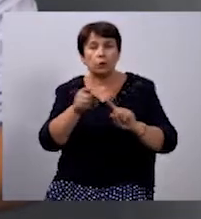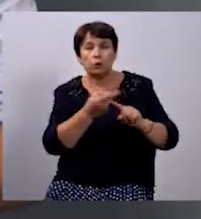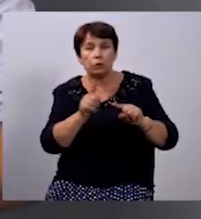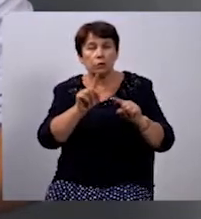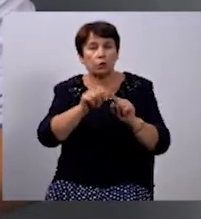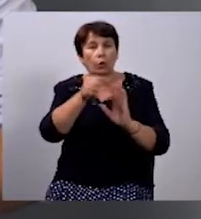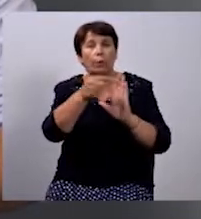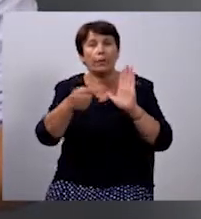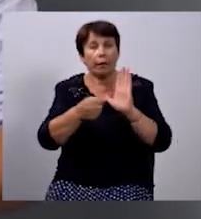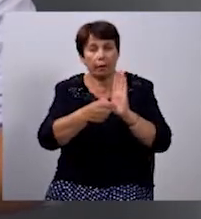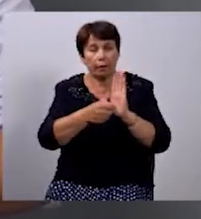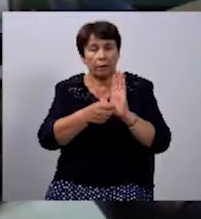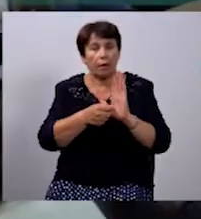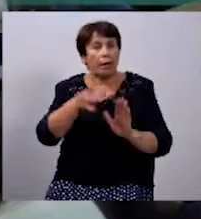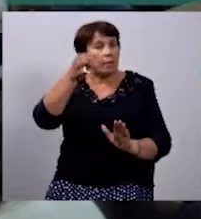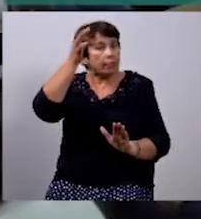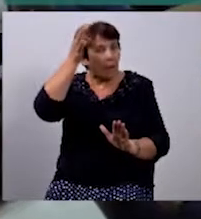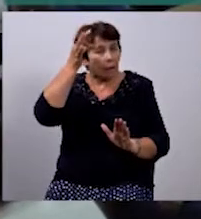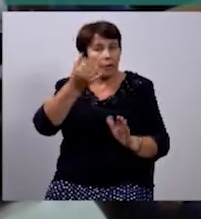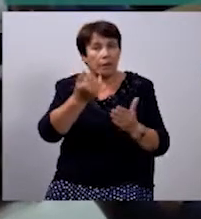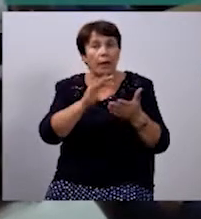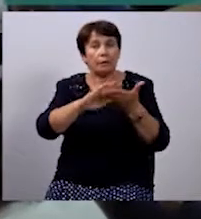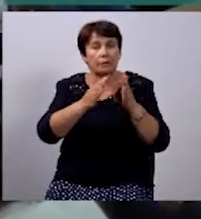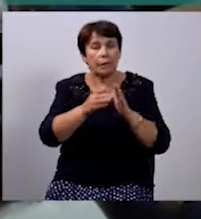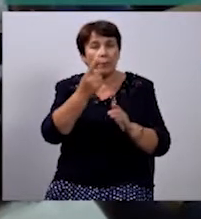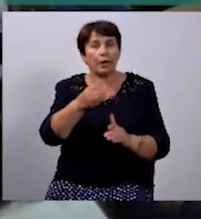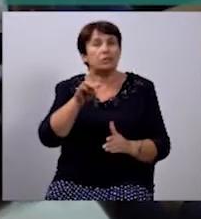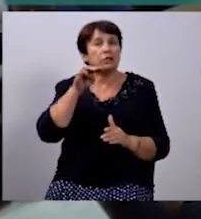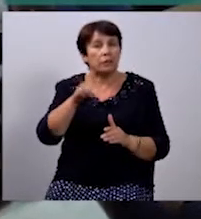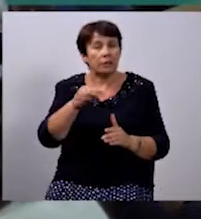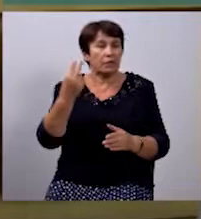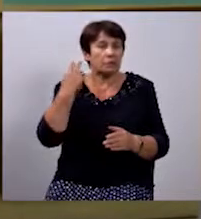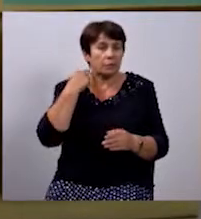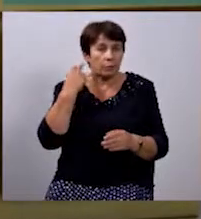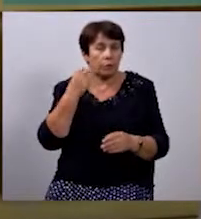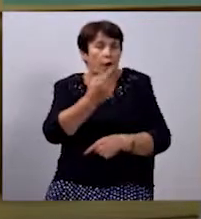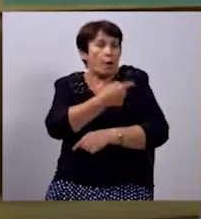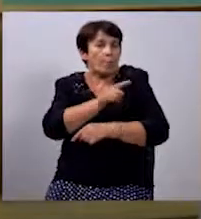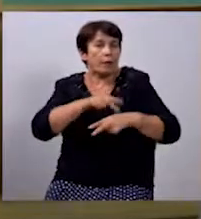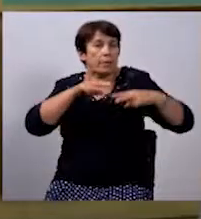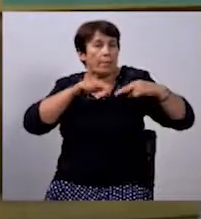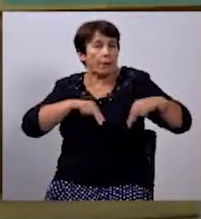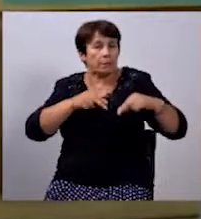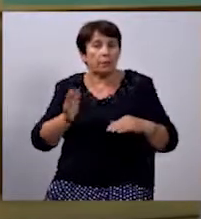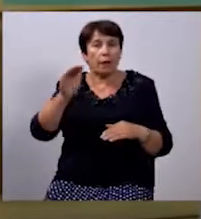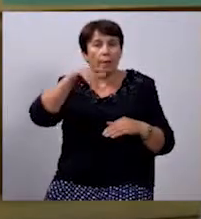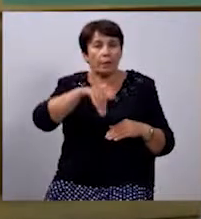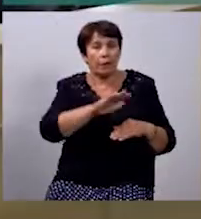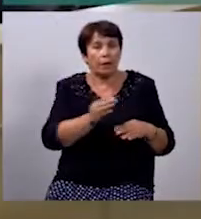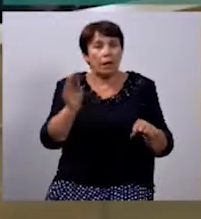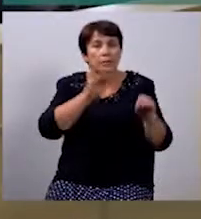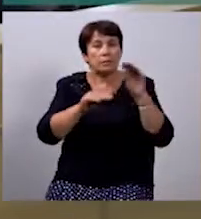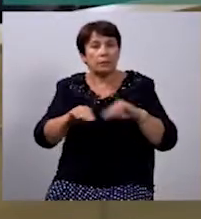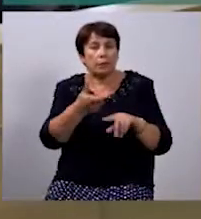цього питання. Нагадаю, станом на 1 травня заборгованість медпрацівникам на Прикарпатті складала